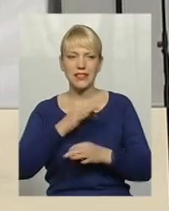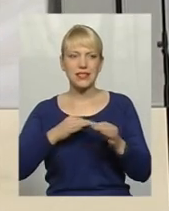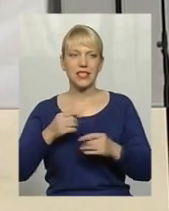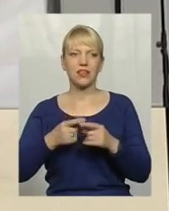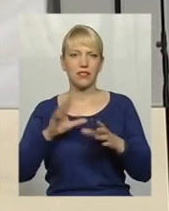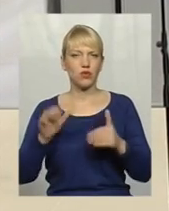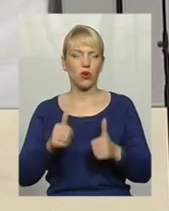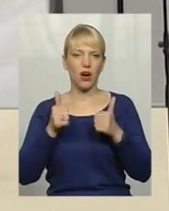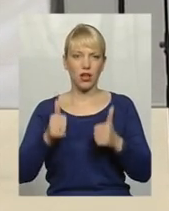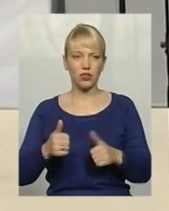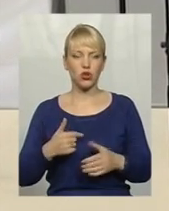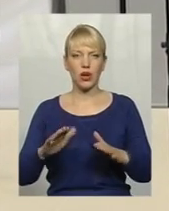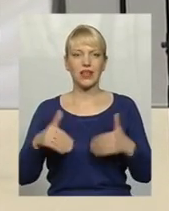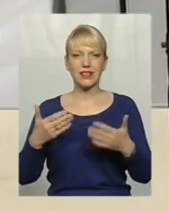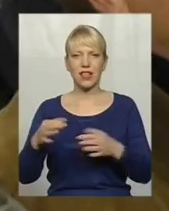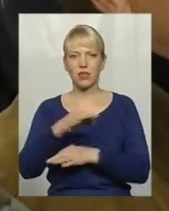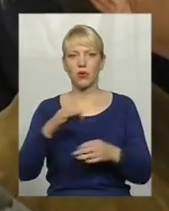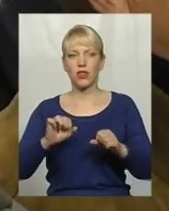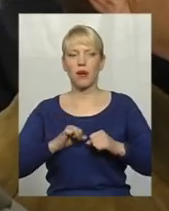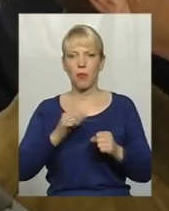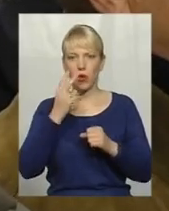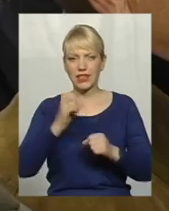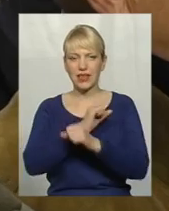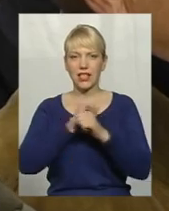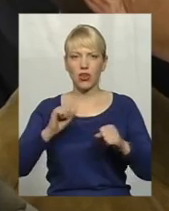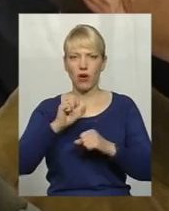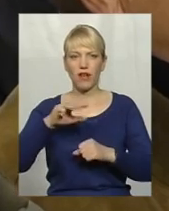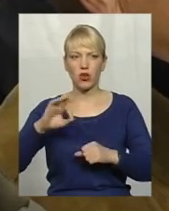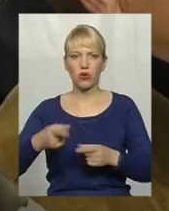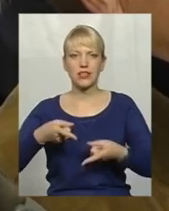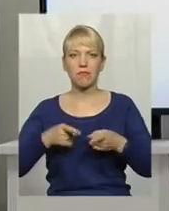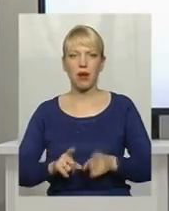Ініціатори проєкту намагалися показати героїв АТО справжніми.